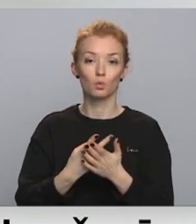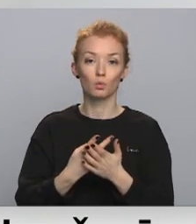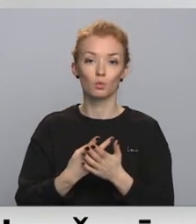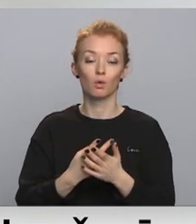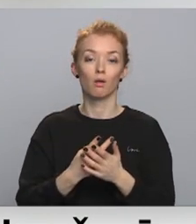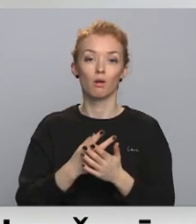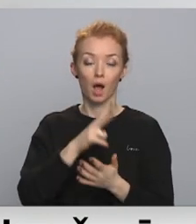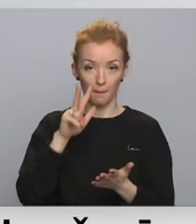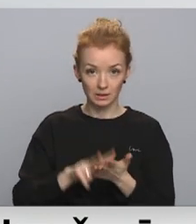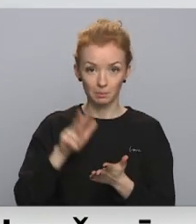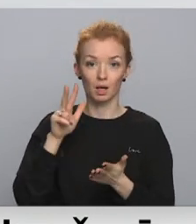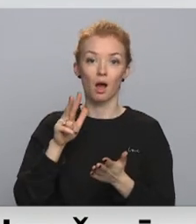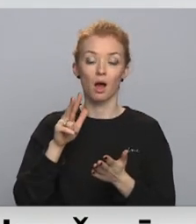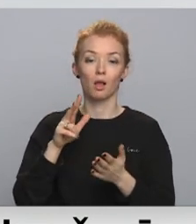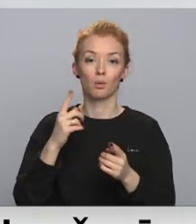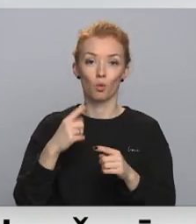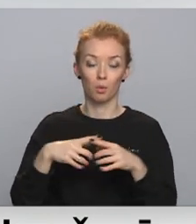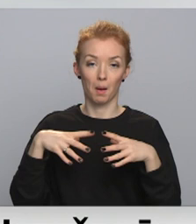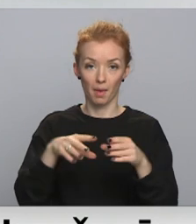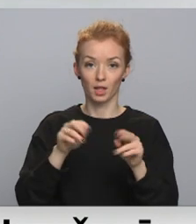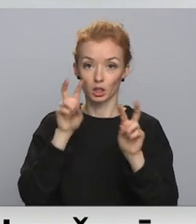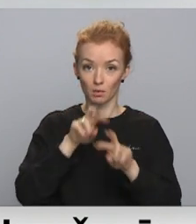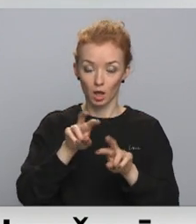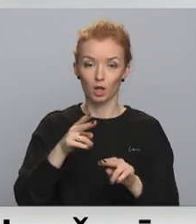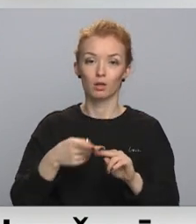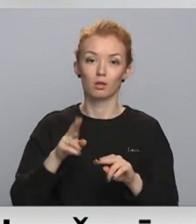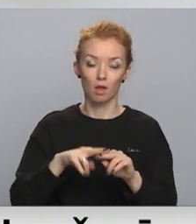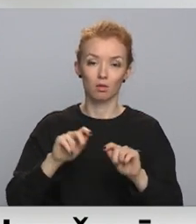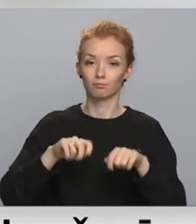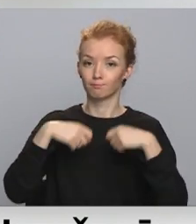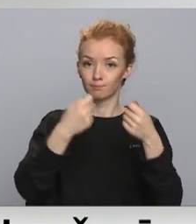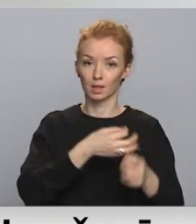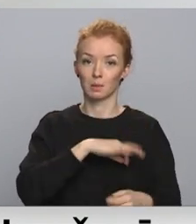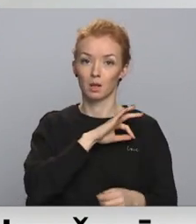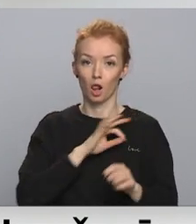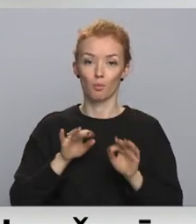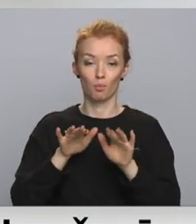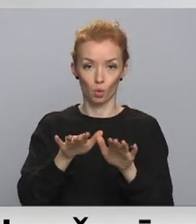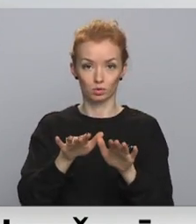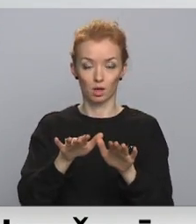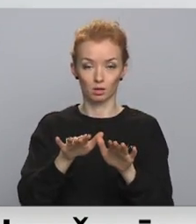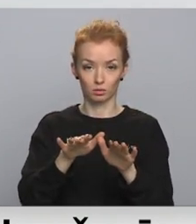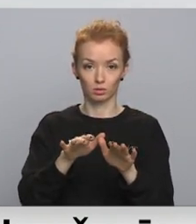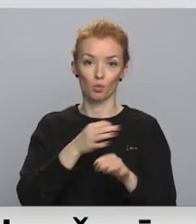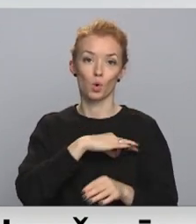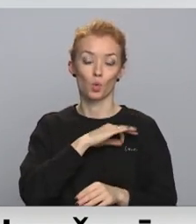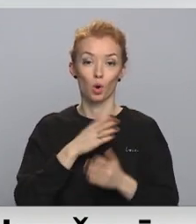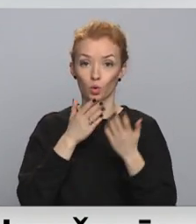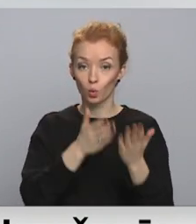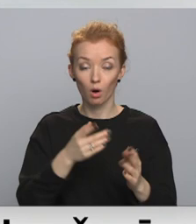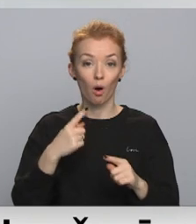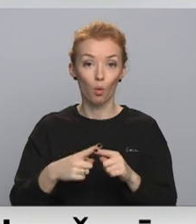nostipināt pierādījumi, policija pabeidz izmeklēšanu un tālāk tie, ka nodotas krimināla procesu krimināla vajāšanas uzsākšanai prokuratūrā.